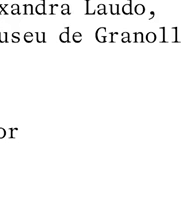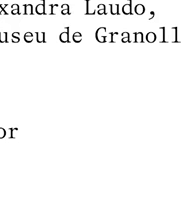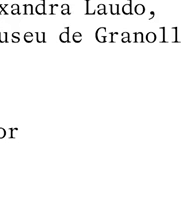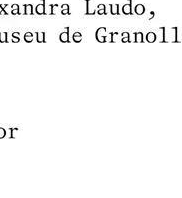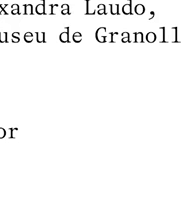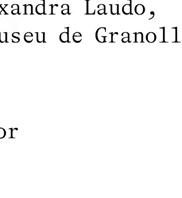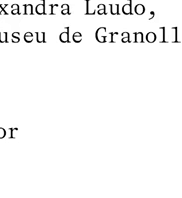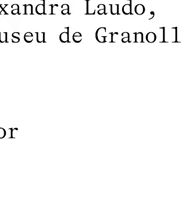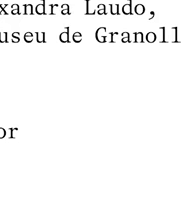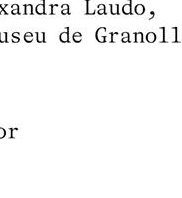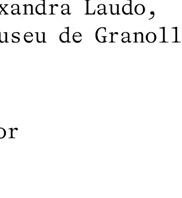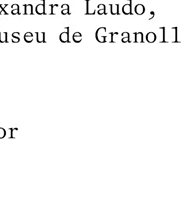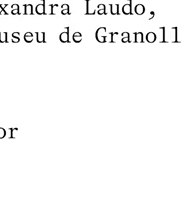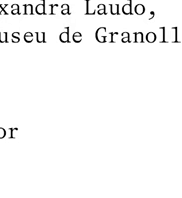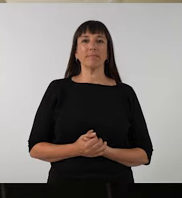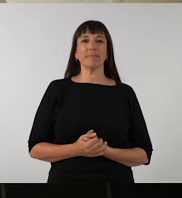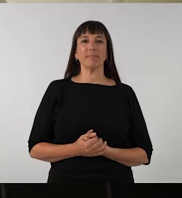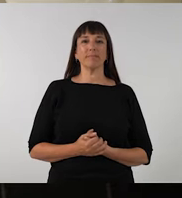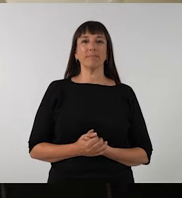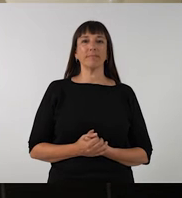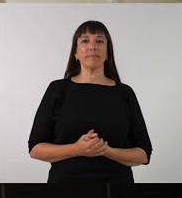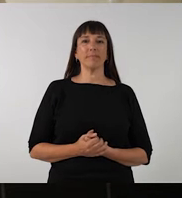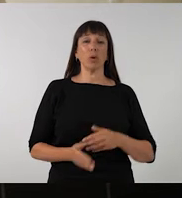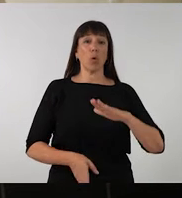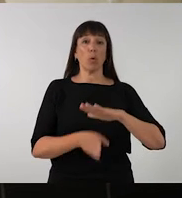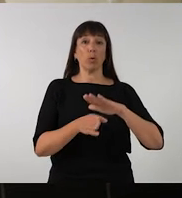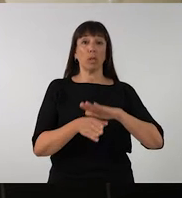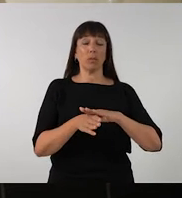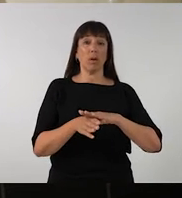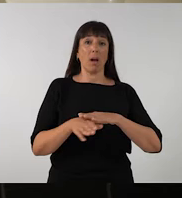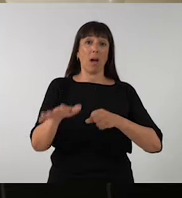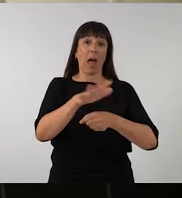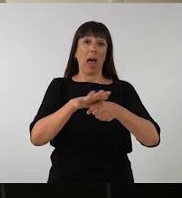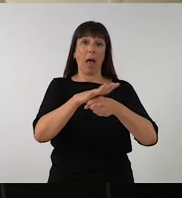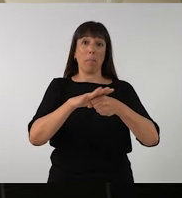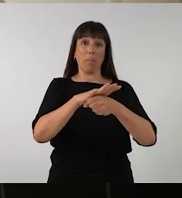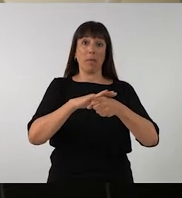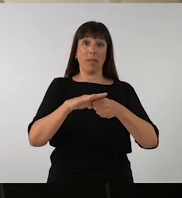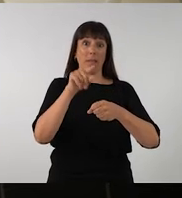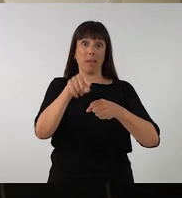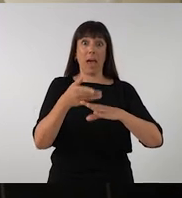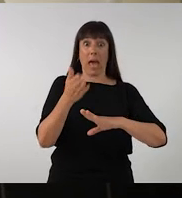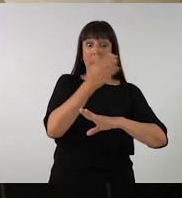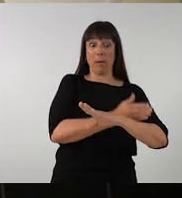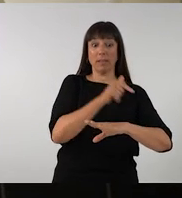a Abans de passar a l'àmbit següent,